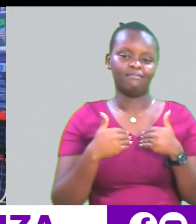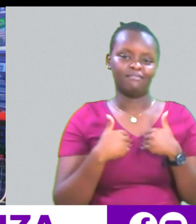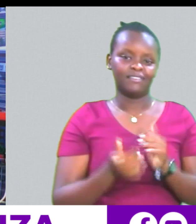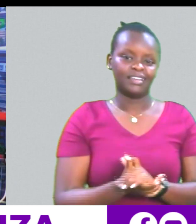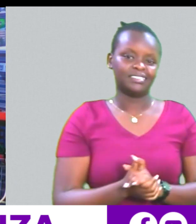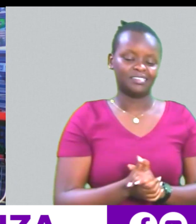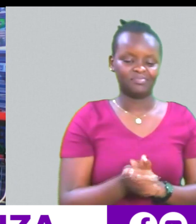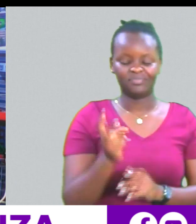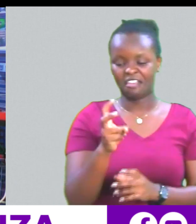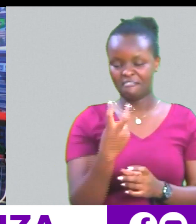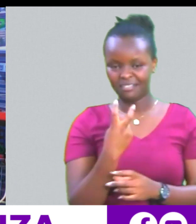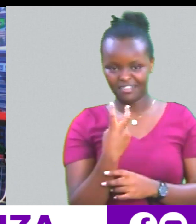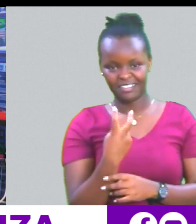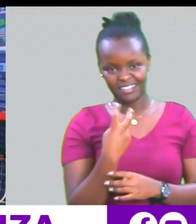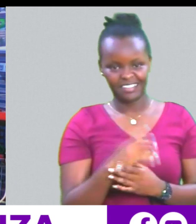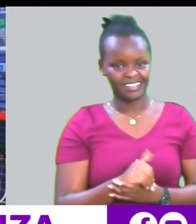Ntazamaji